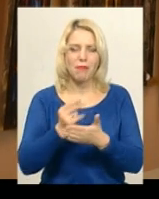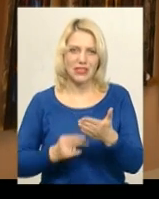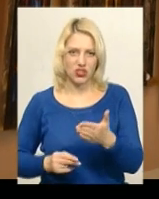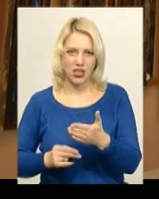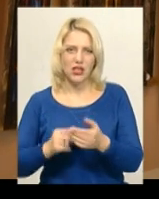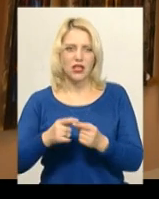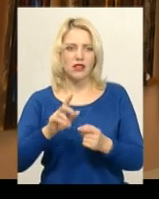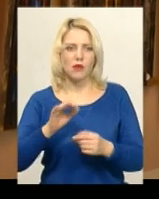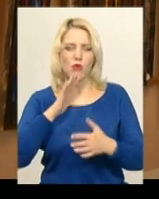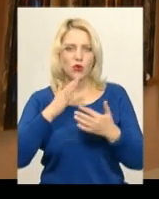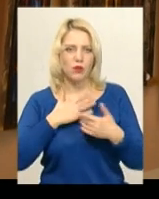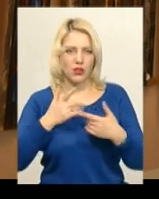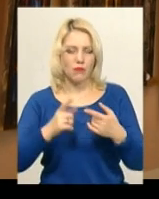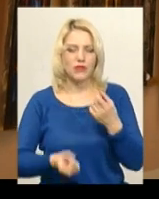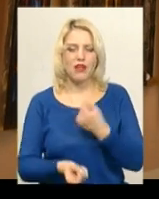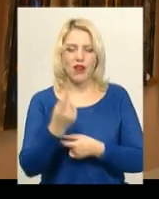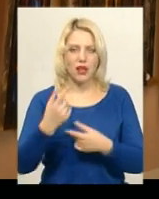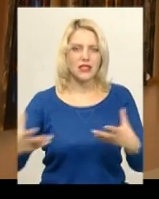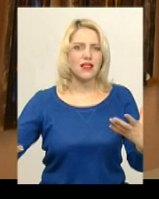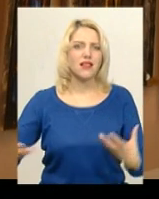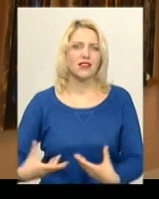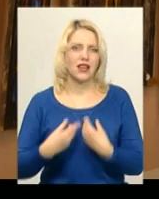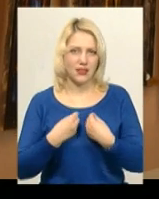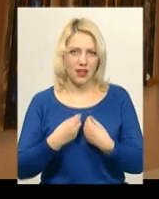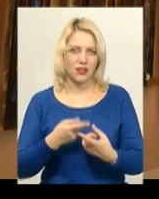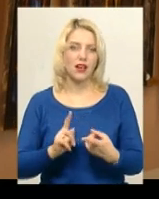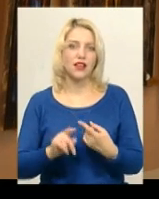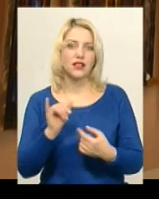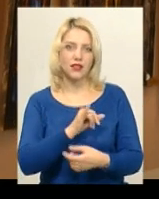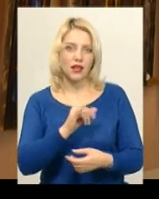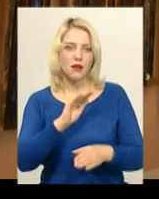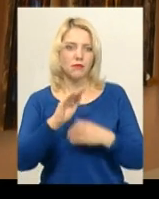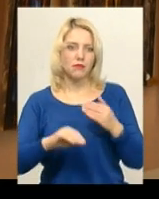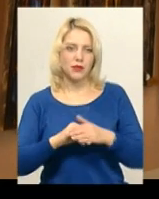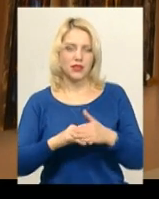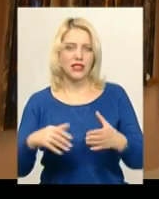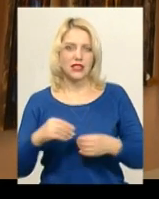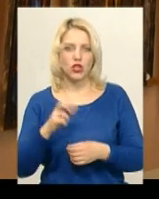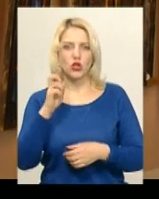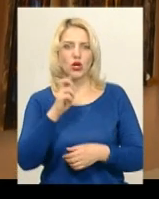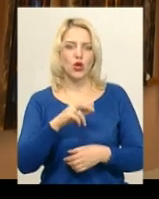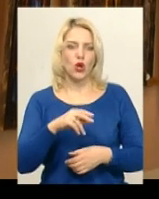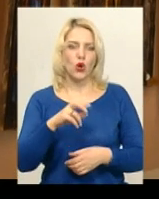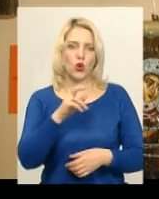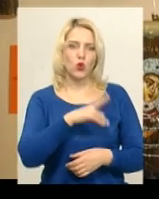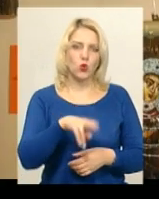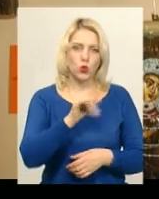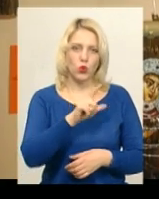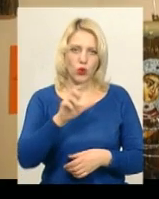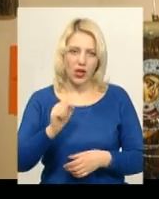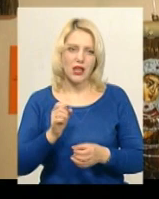скажімо так, з'являється натхнення, я так думаю, піддію духа святого і твориться якась ікона.